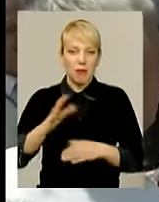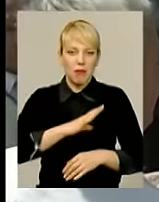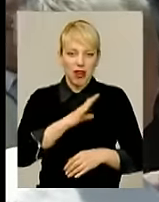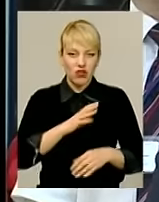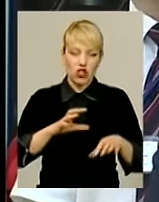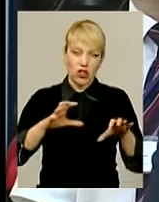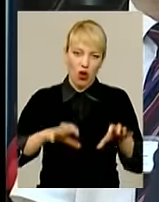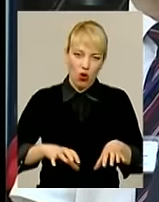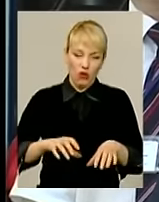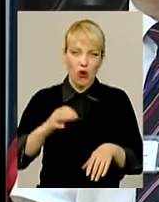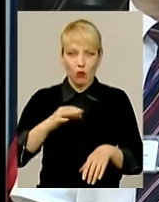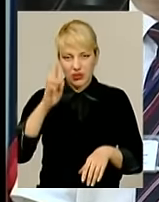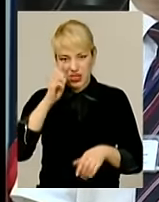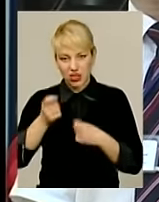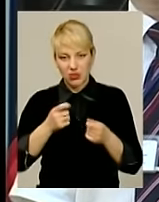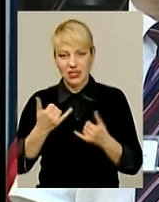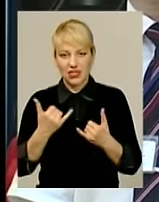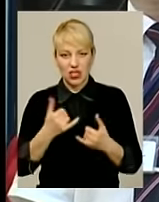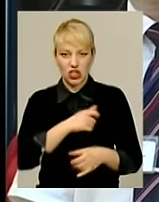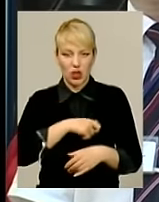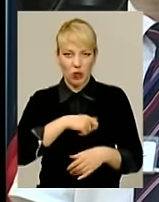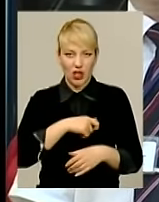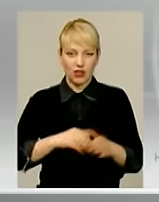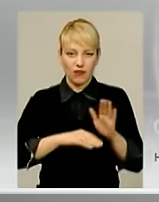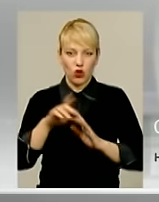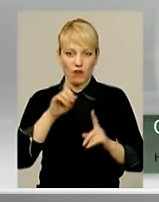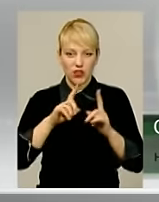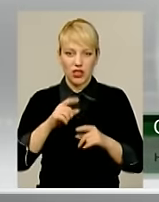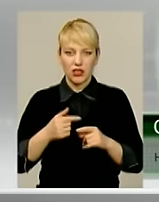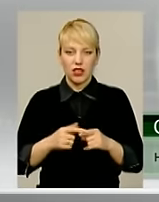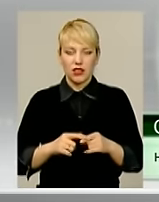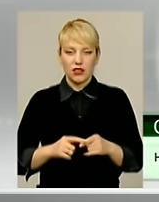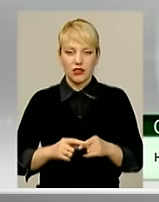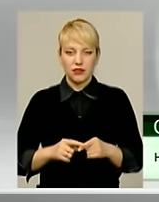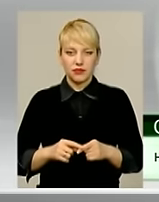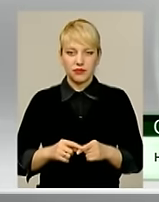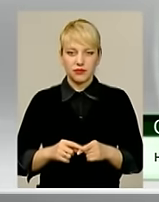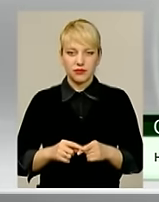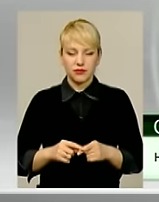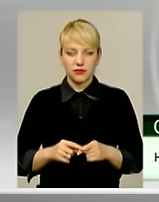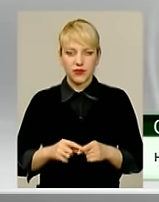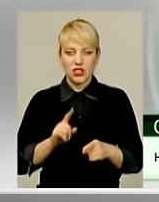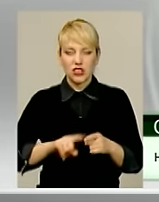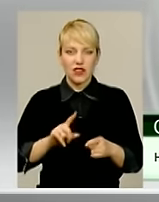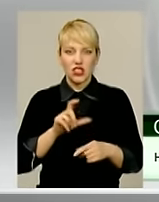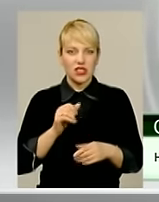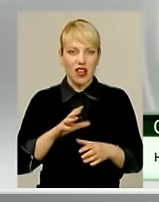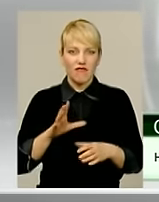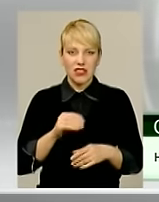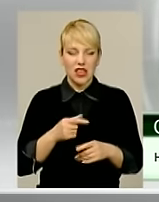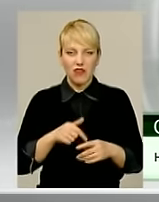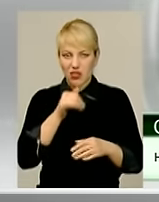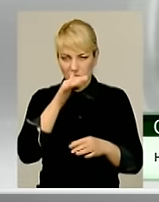облдержадміністрації з нинішніми депутатами Верховної Ради. Це, наприклад, Герна. Швидше за все, що він не міг би такого